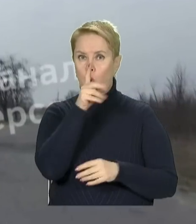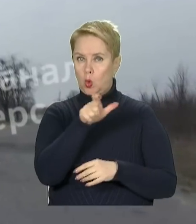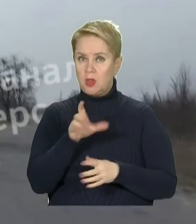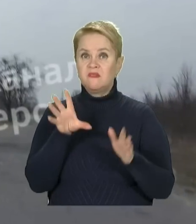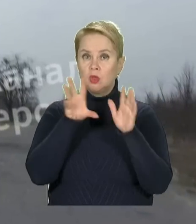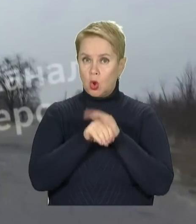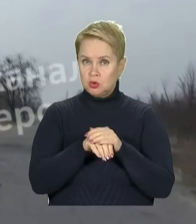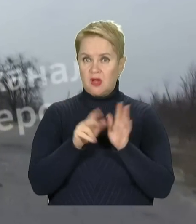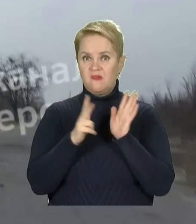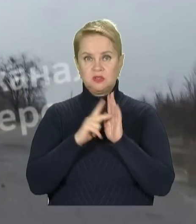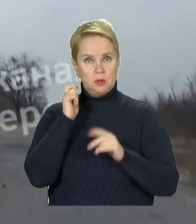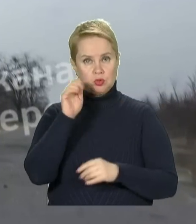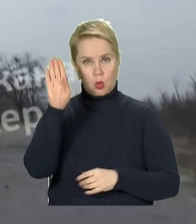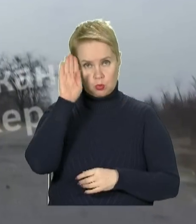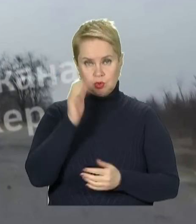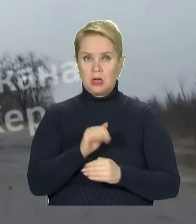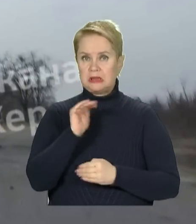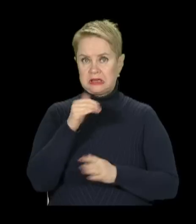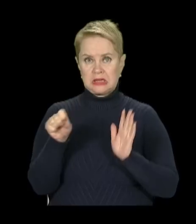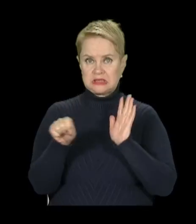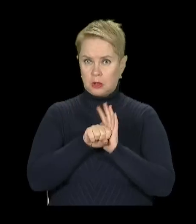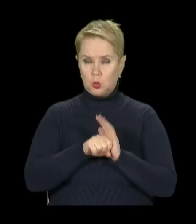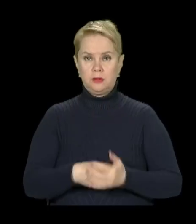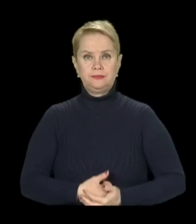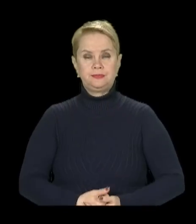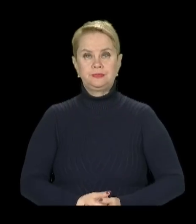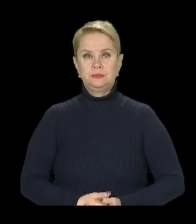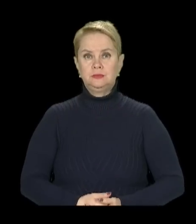людей, в тому числі восьмирічний хлопчик. Дитина загинула.